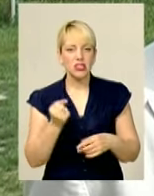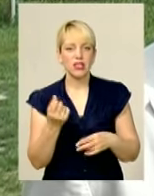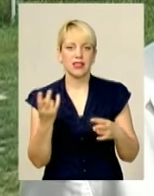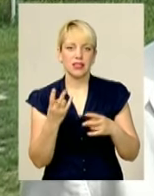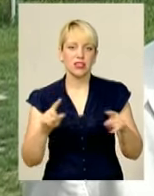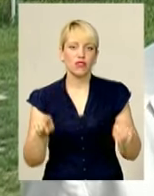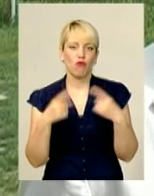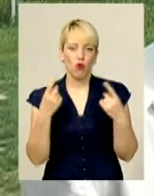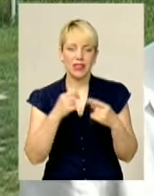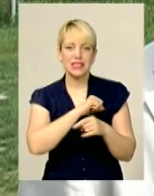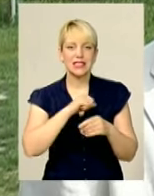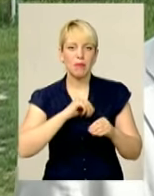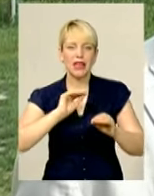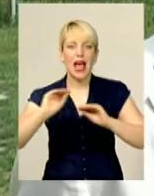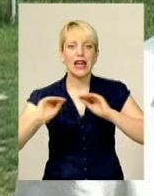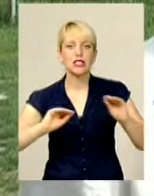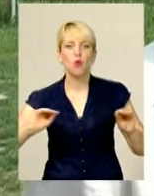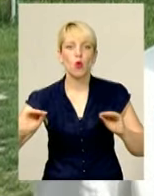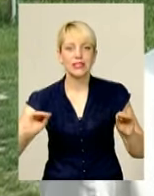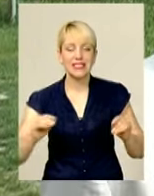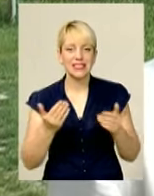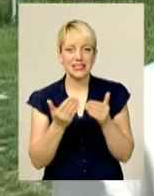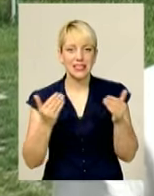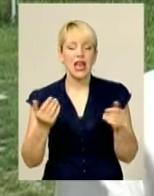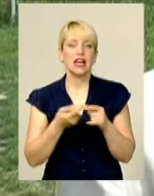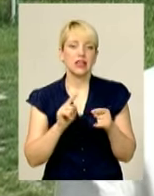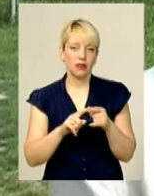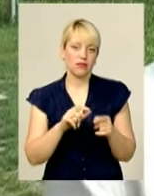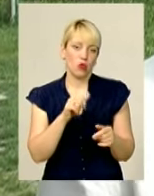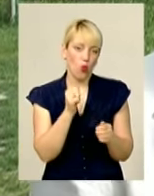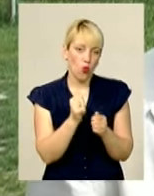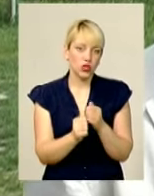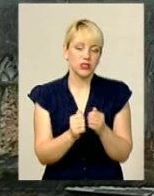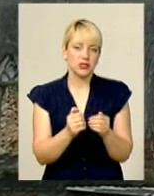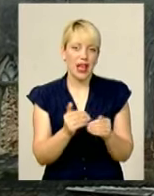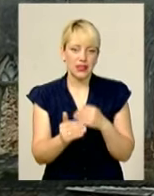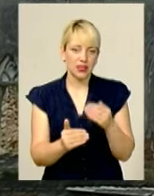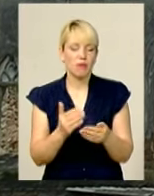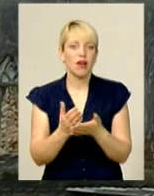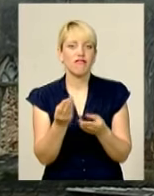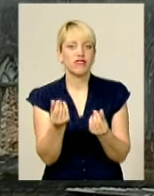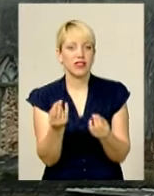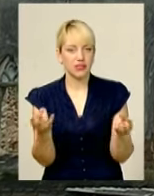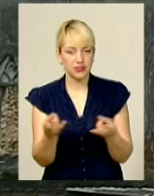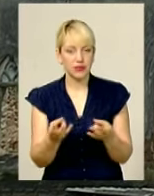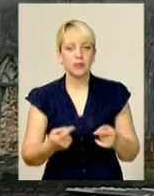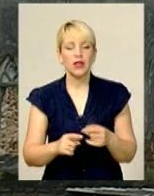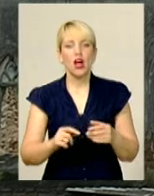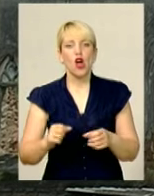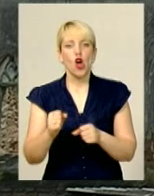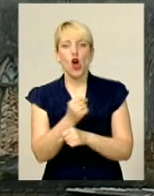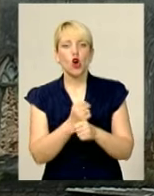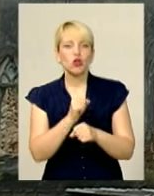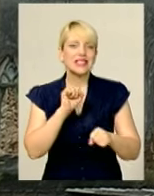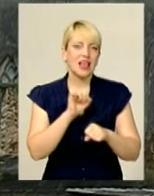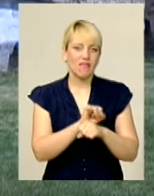створення самих експозицій. Кожен етап, зрозуміло, він має свою фінансову вагу. Консервація стіни палацу не стане